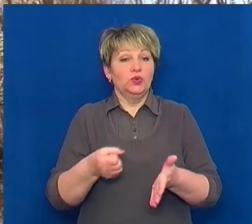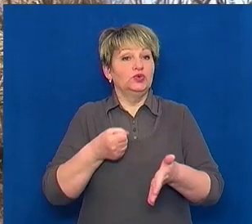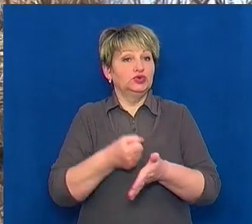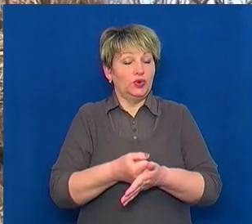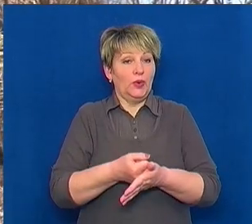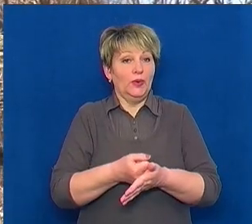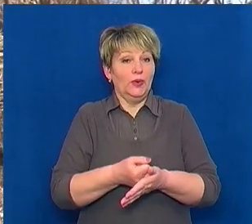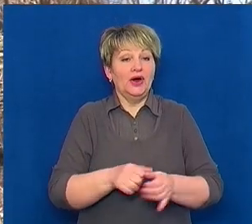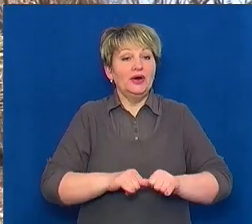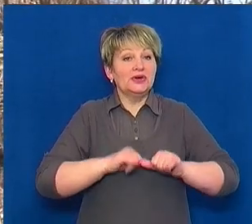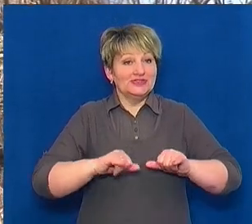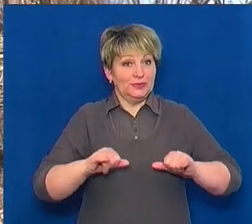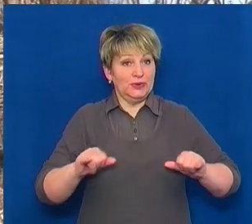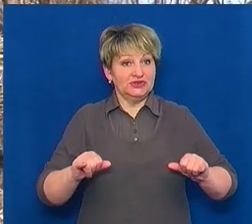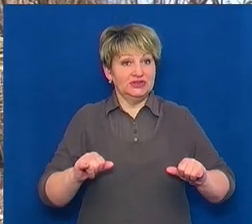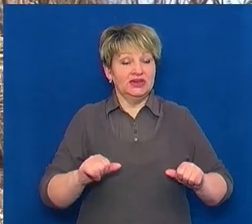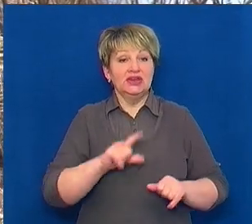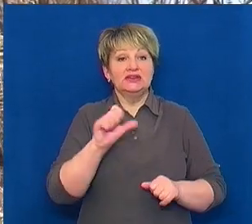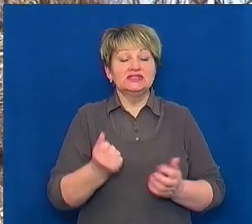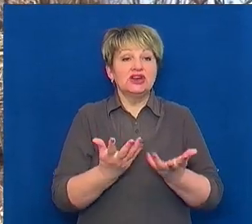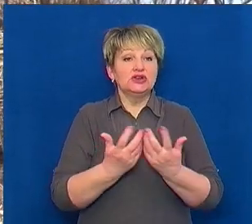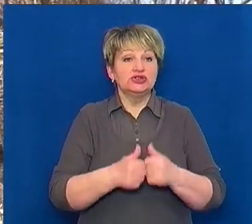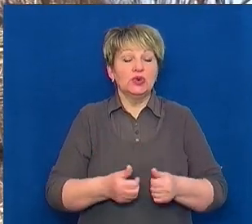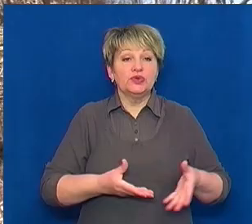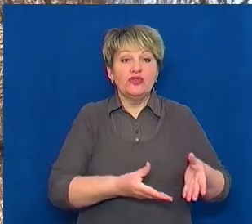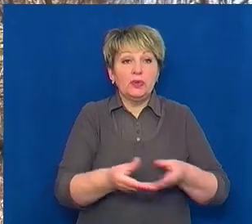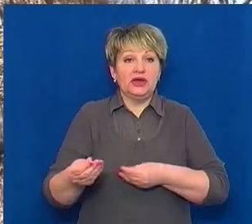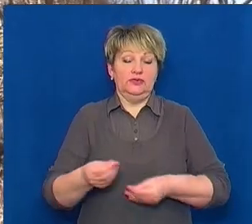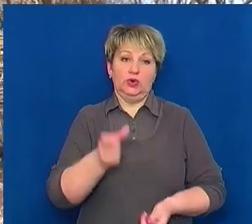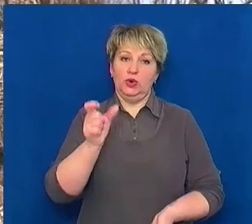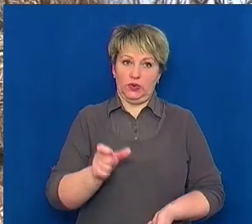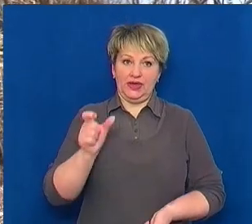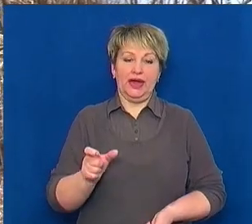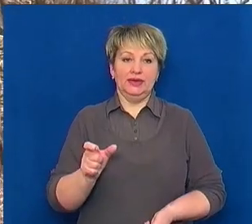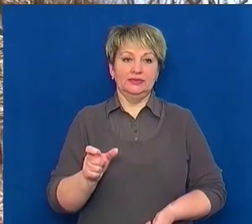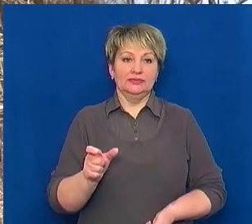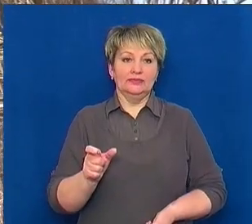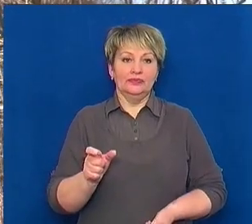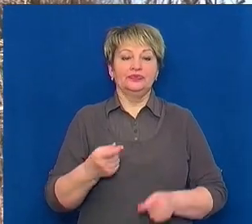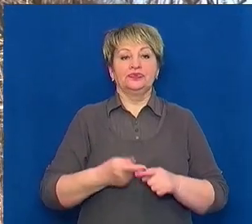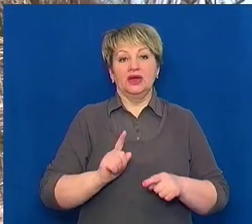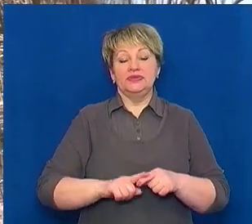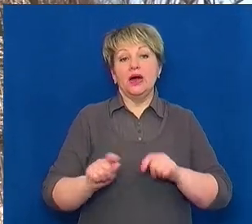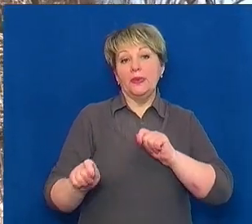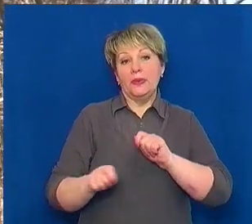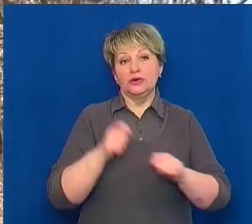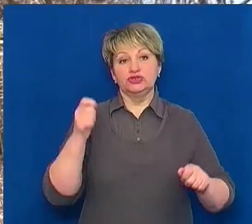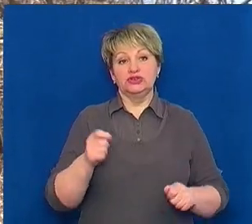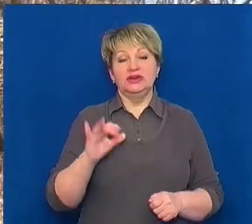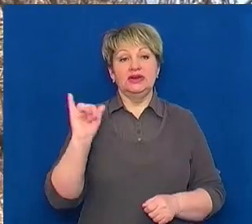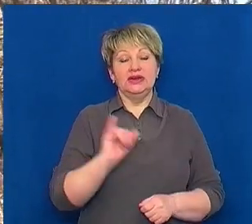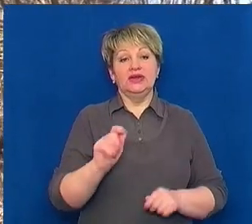так сказати, розмноження. І за рахунок впливу людей цей процес нарушається, і